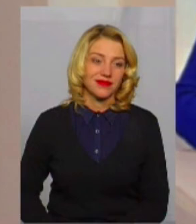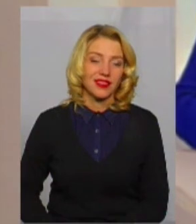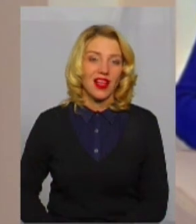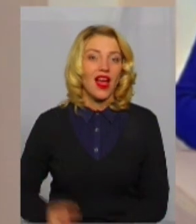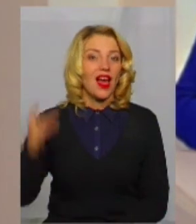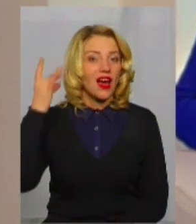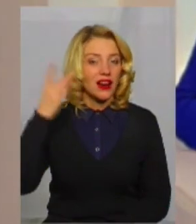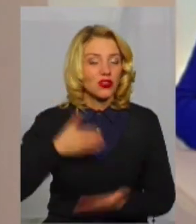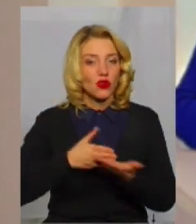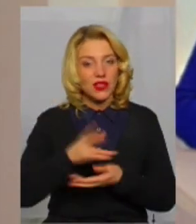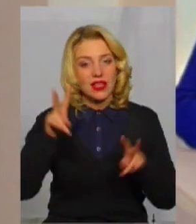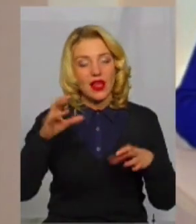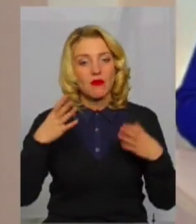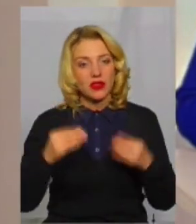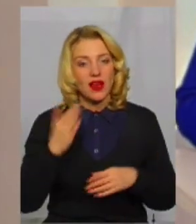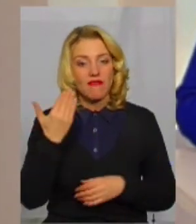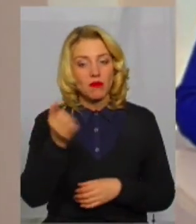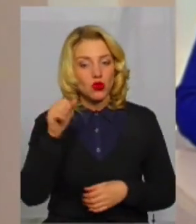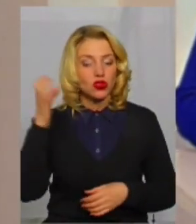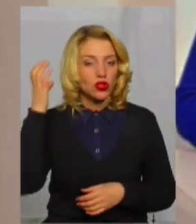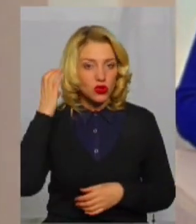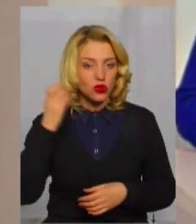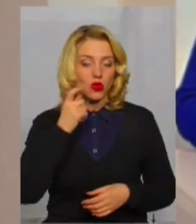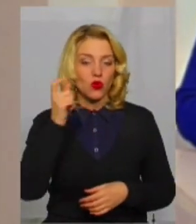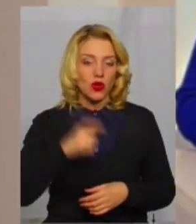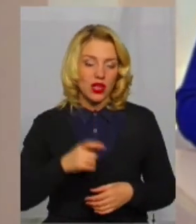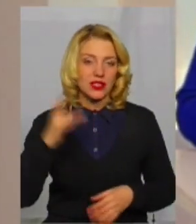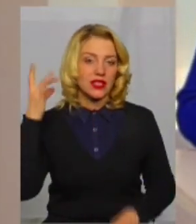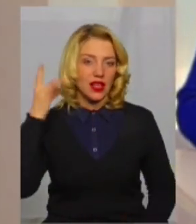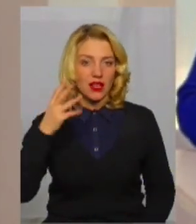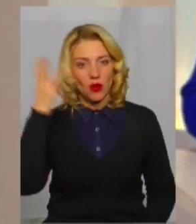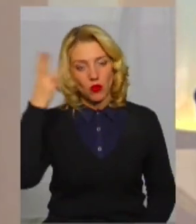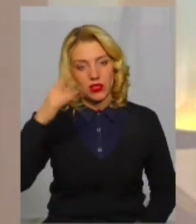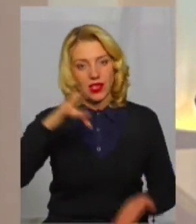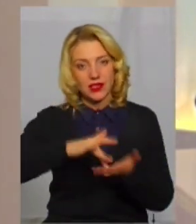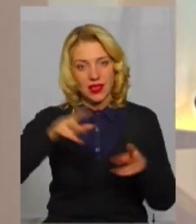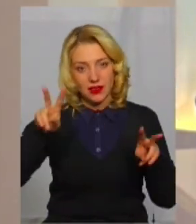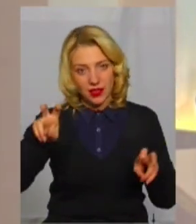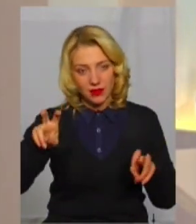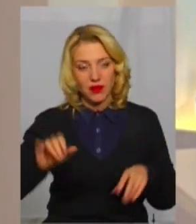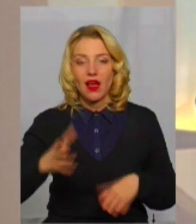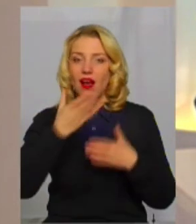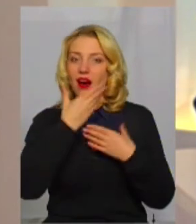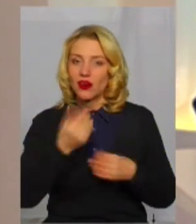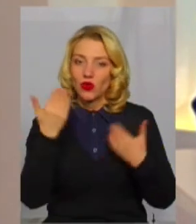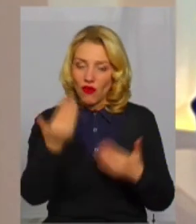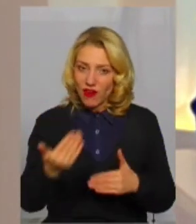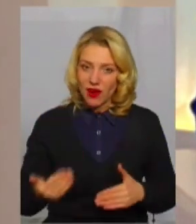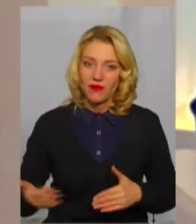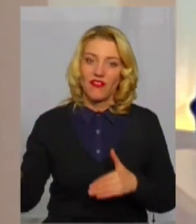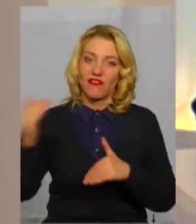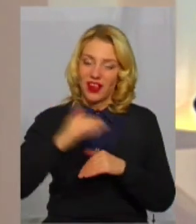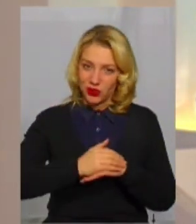Радіоверсію тема ви можете слухати в ефірі Українського радіо Поділля Центр. Гарного вам